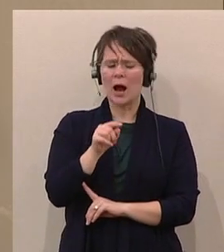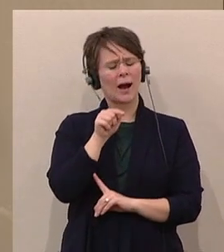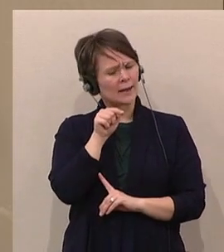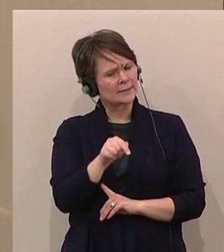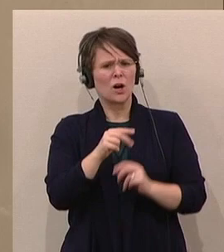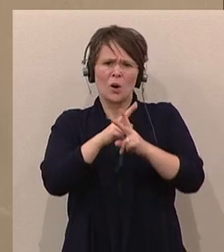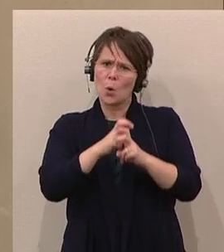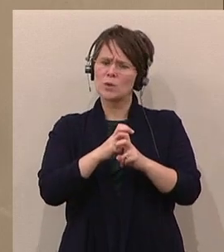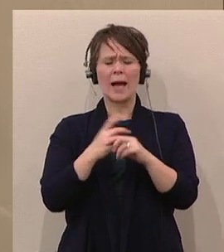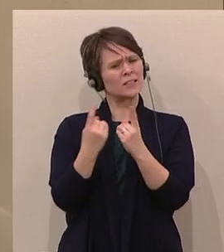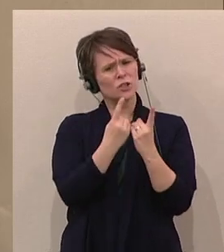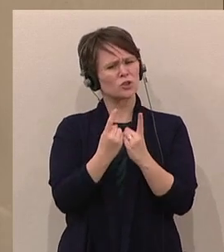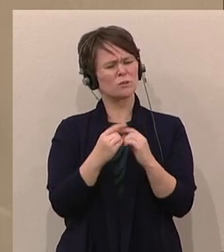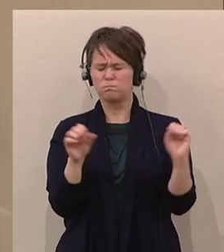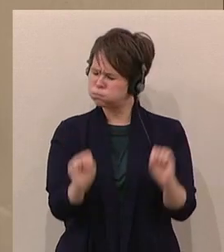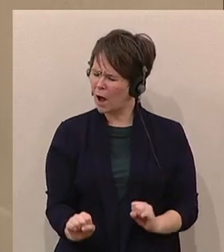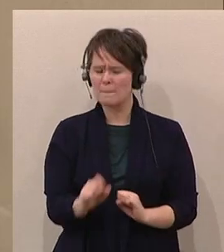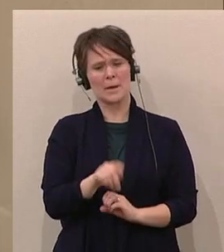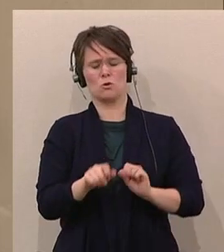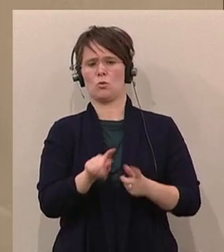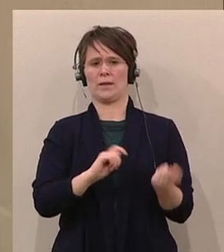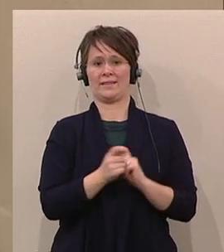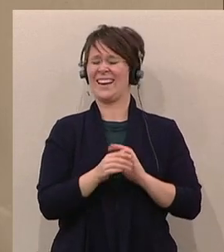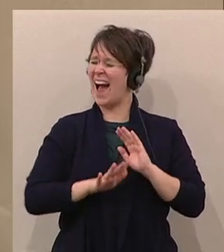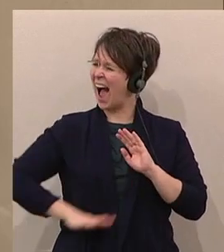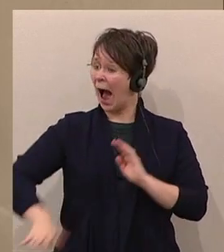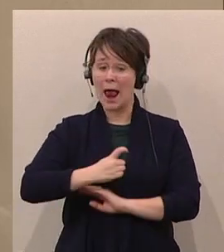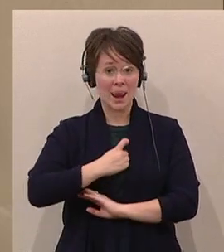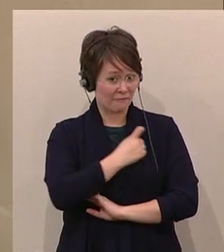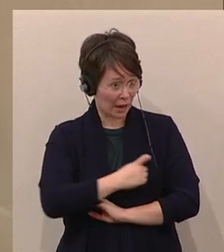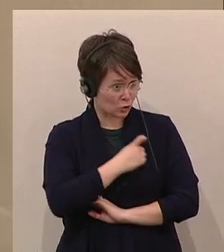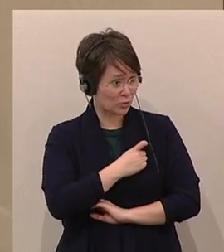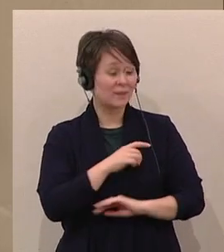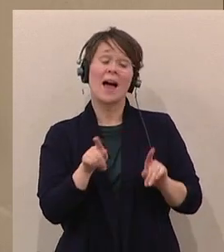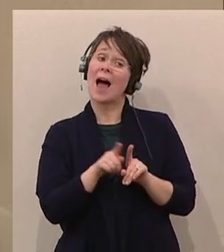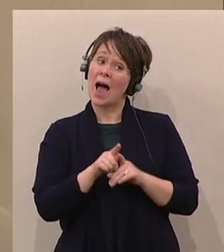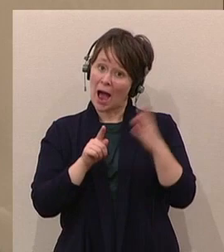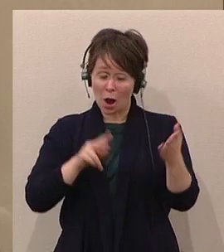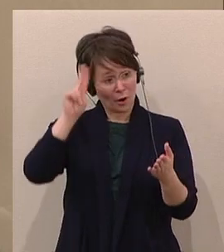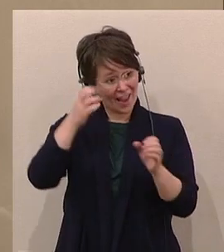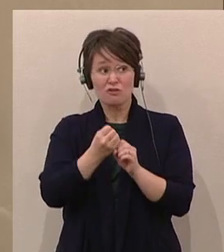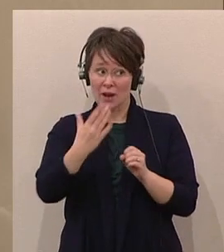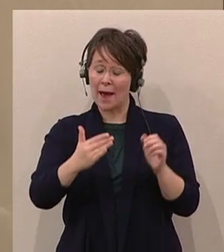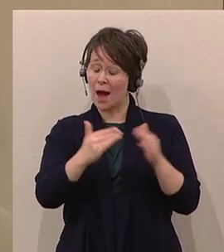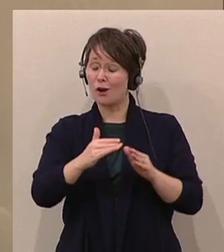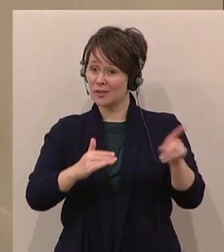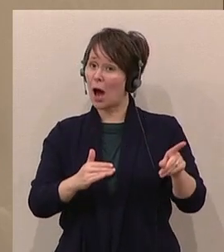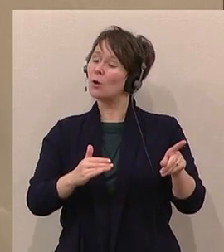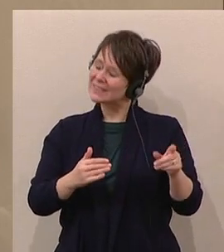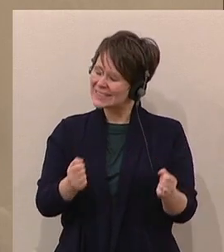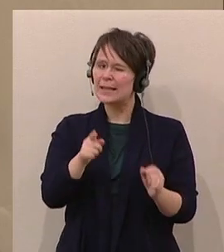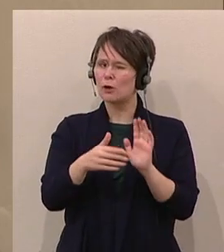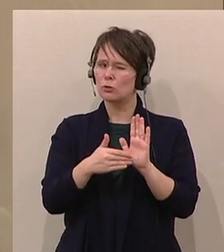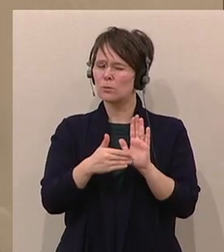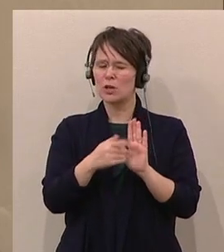Missstand in Österreich gibt. Und alle Fraktionen, Herr Steinhauser, Sie werden es von sich hier noch bestätigen, haben uns